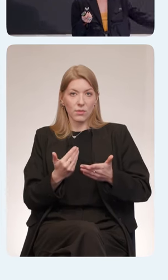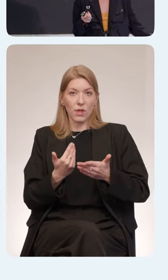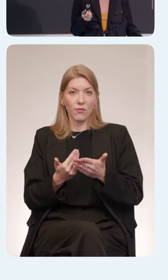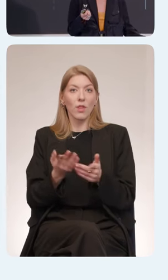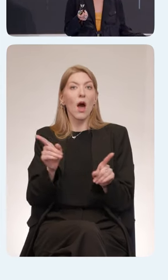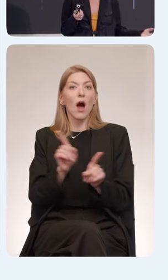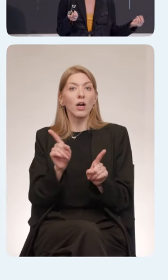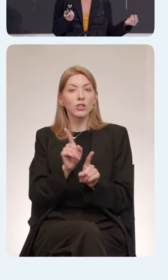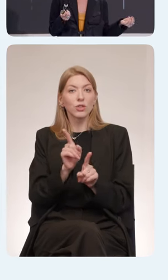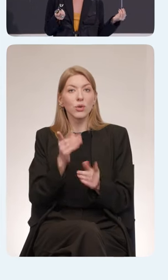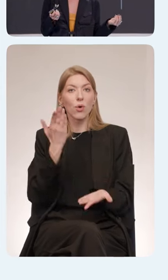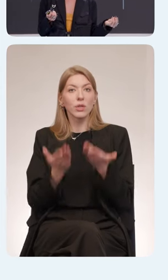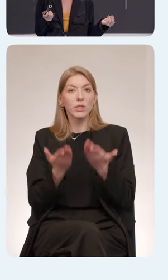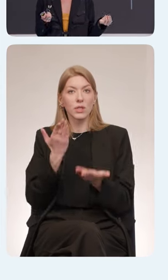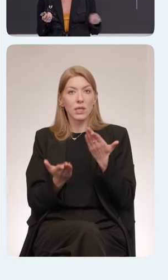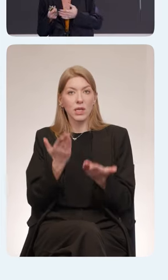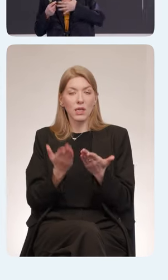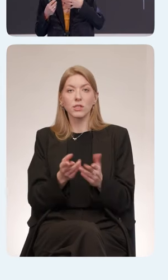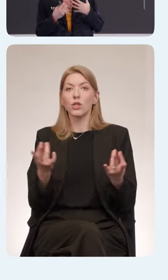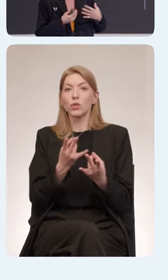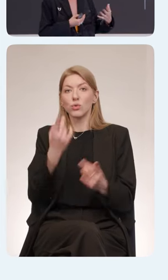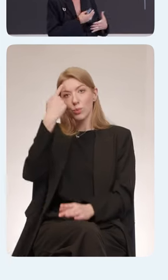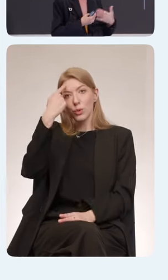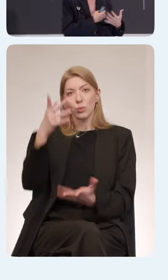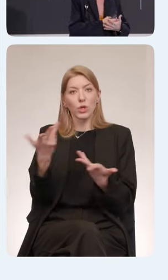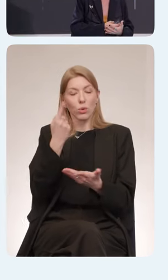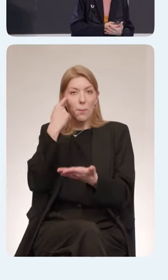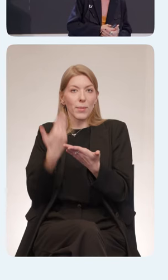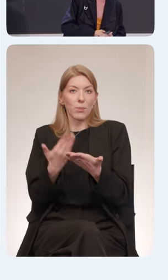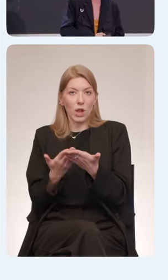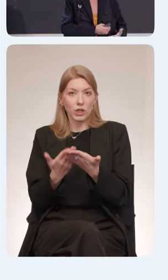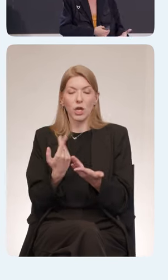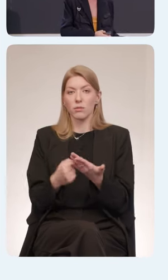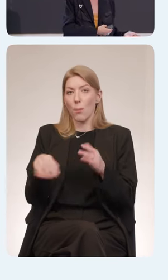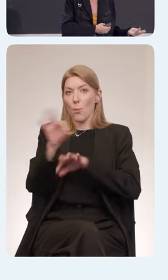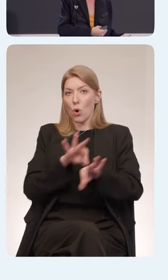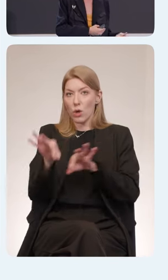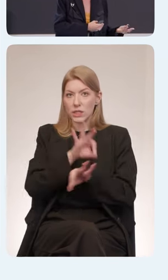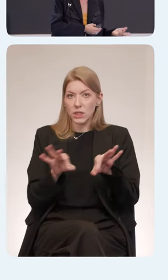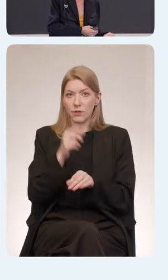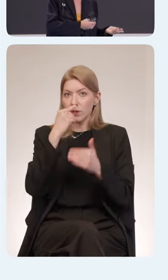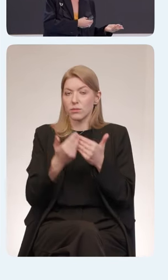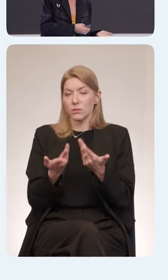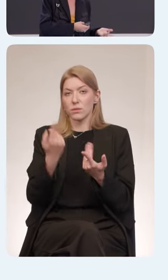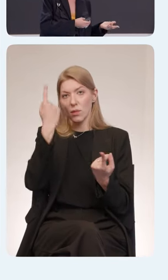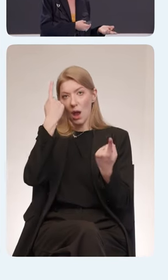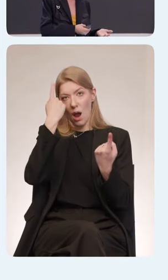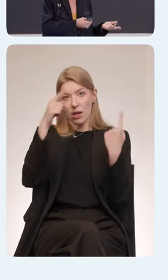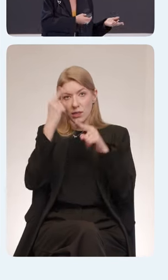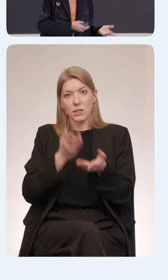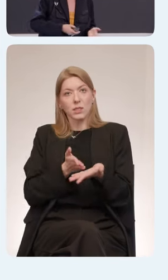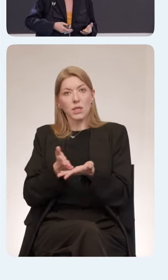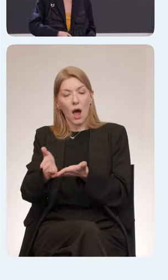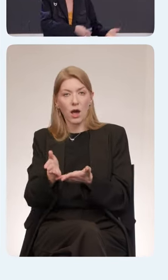на уровне генерации гипотез мы можем внедрить стандарты доступности в проектирование? Подходим к дизайнеру, говорим, «Привет, эй,